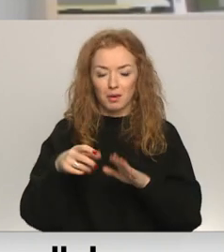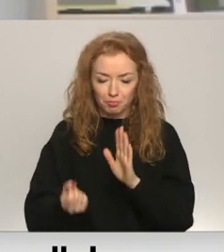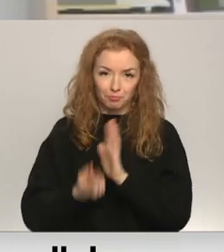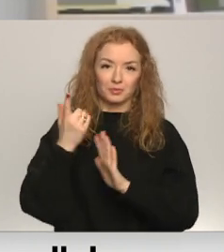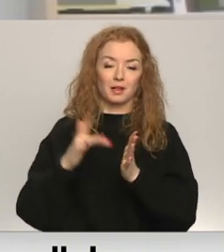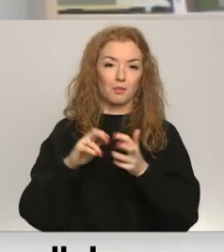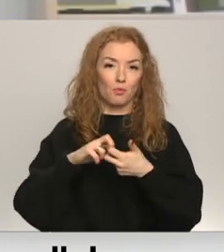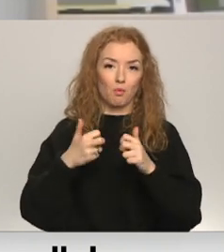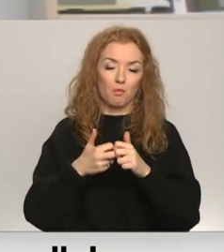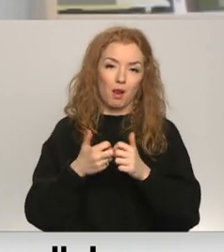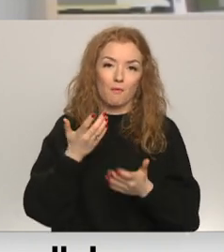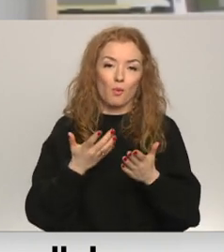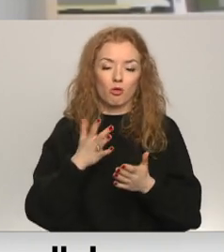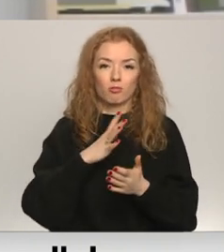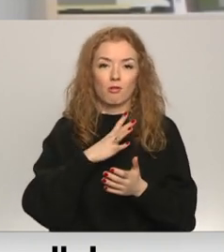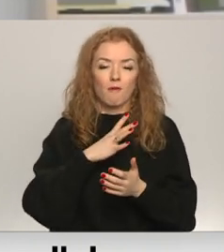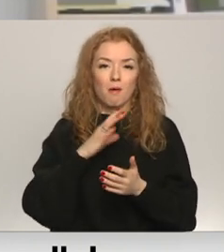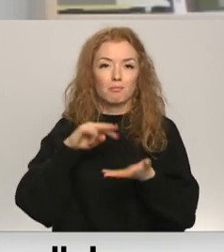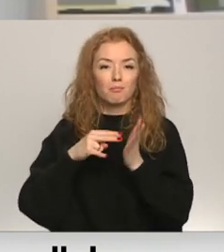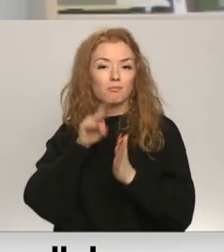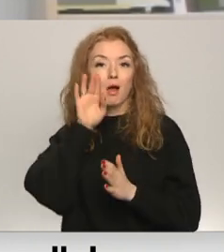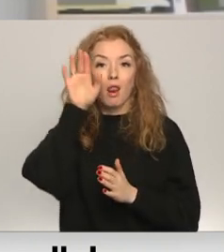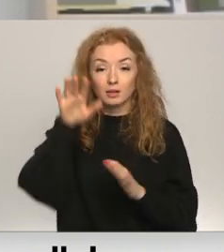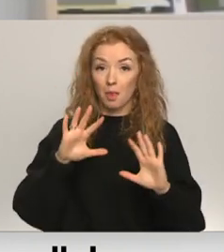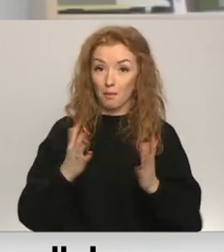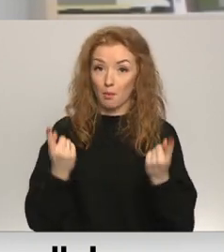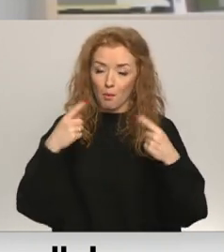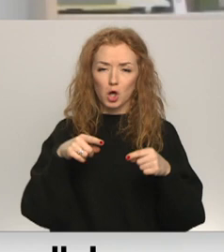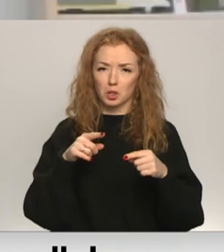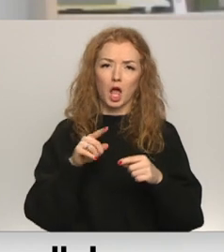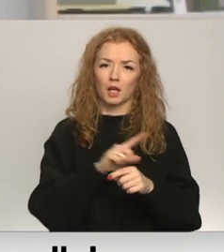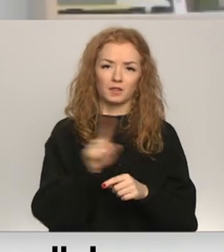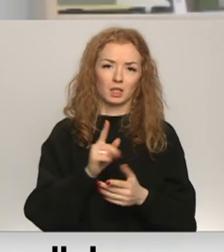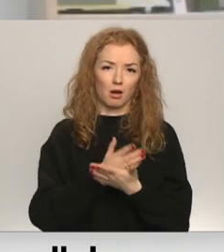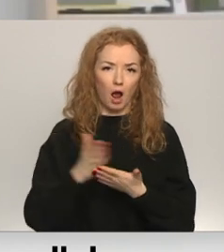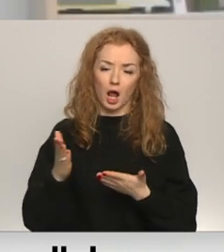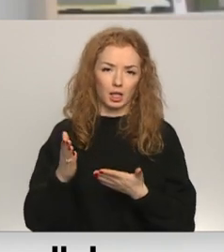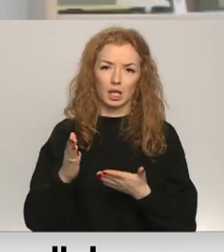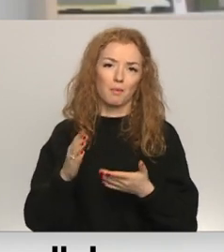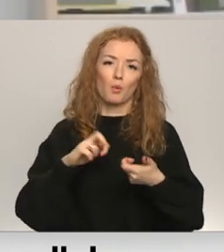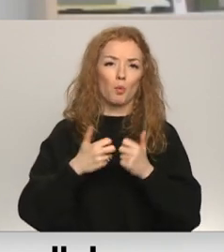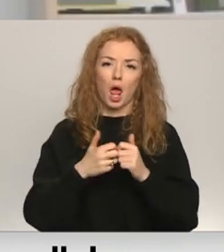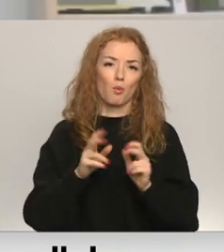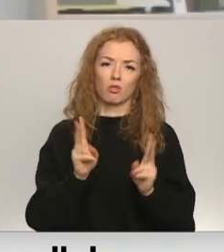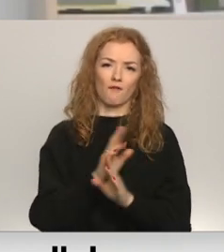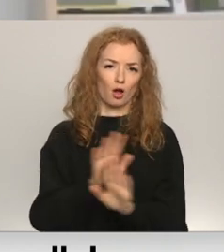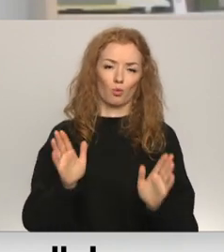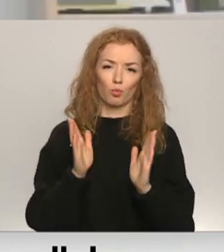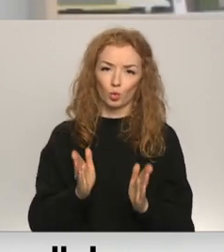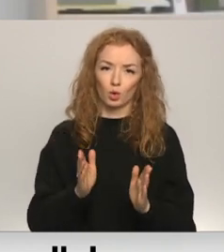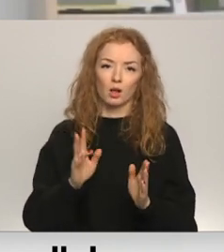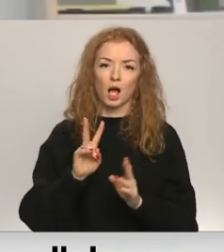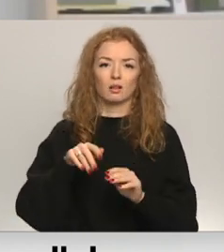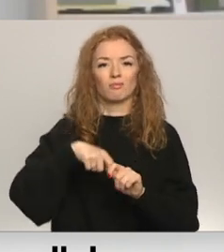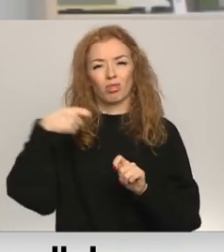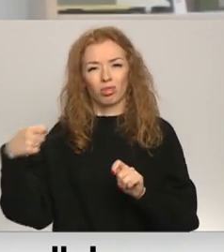faktors, ko mēs nevaram paredzēt un ņemt vērā. Bet šobrīd nekas neliecina, ka tas varētu kaut kādā veidā kavēt šo piegādu,